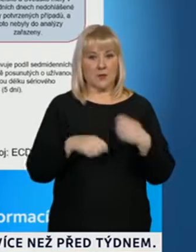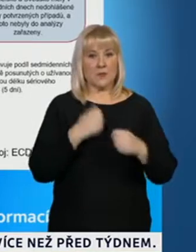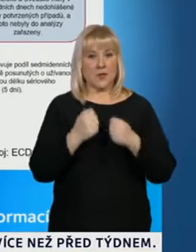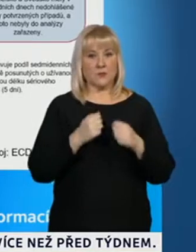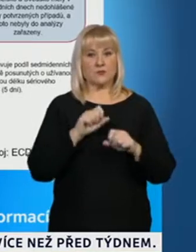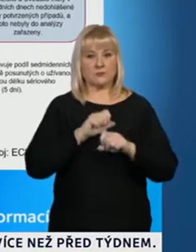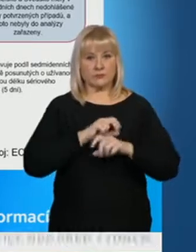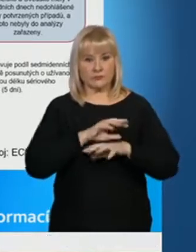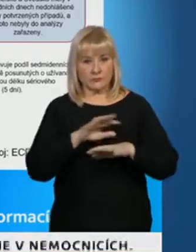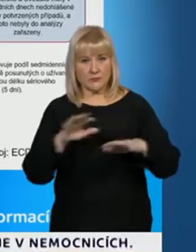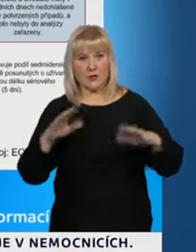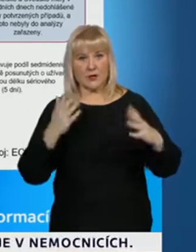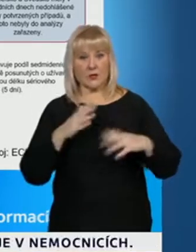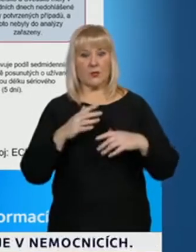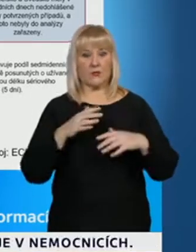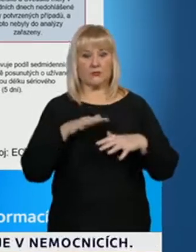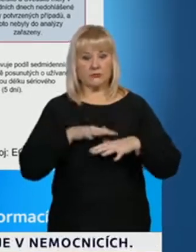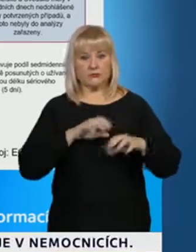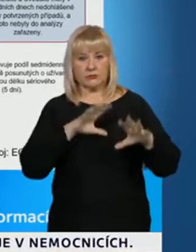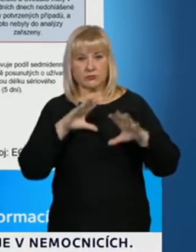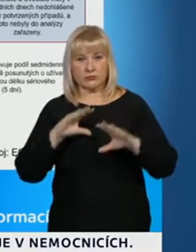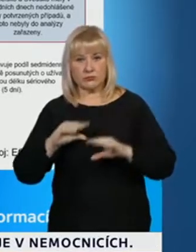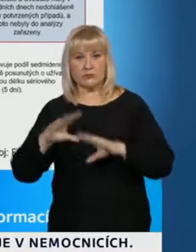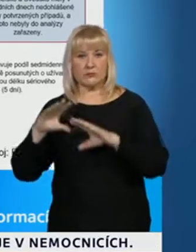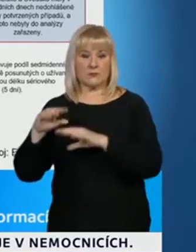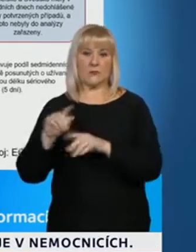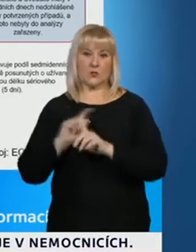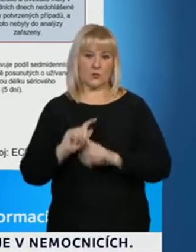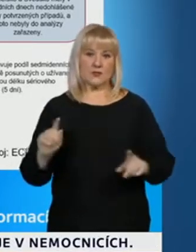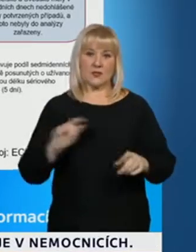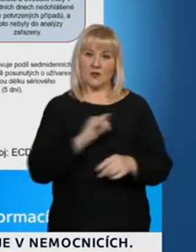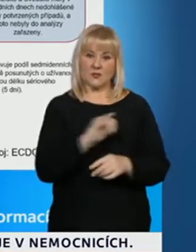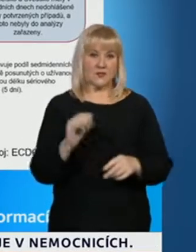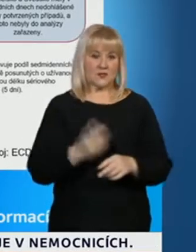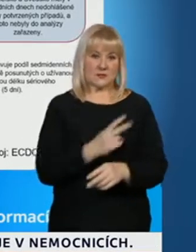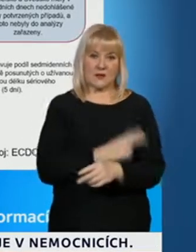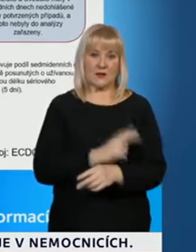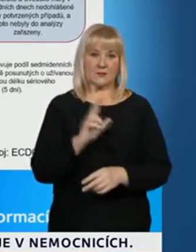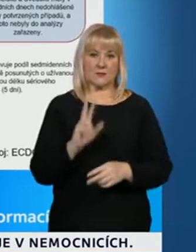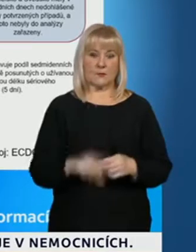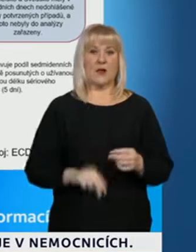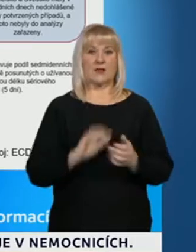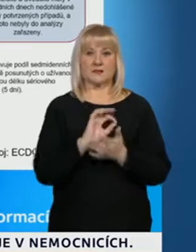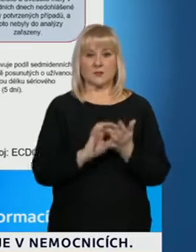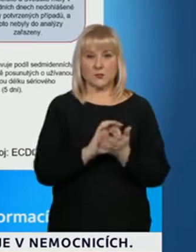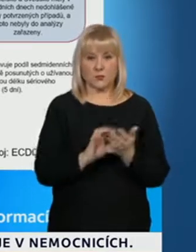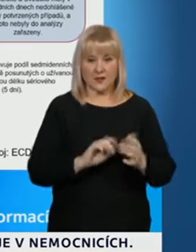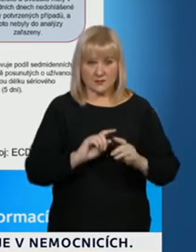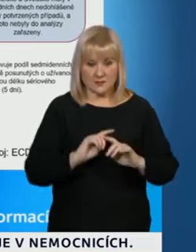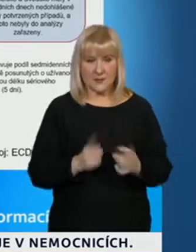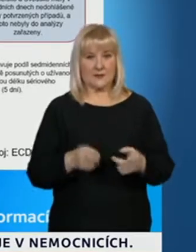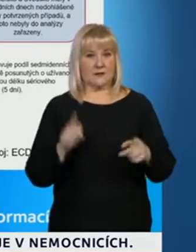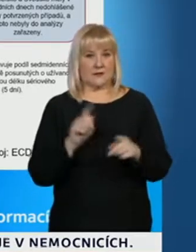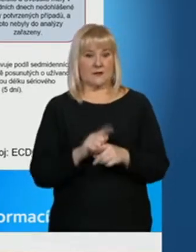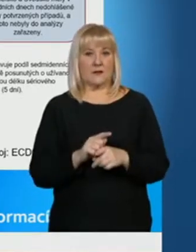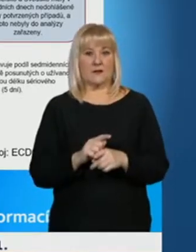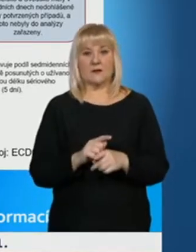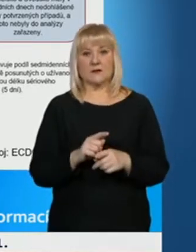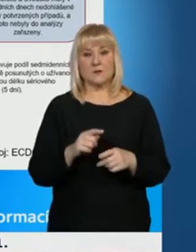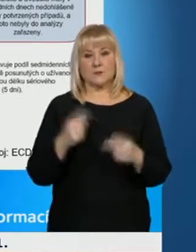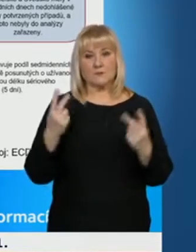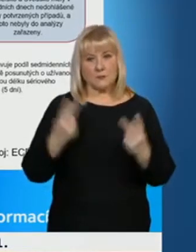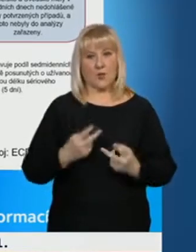Evropy. V podstatě v každém státě v jiné fázi, v jiném časovém bodě, ale velmi